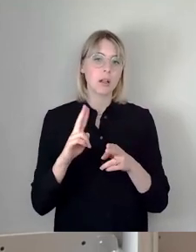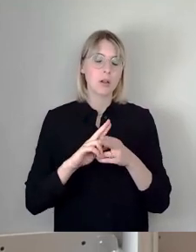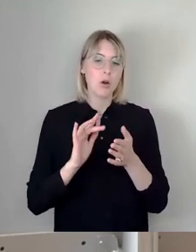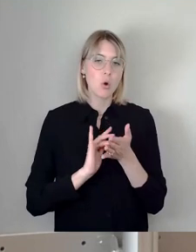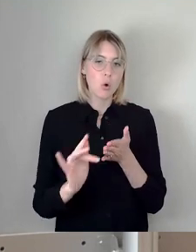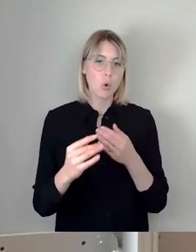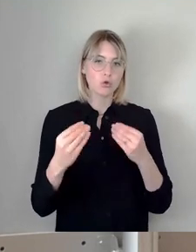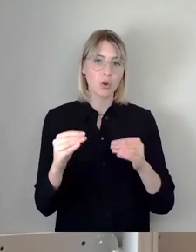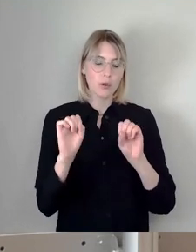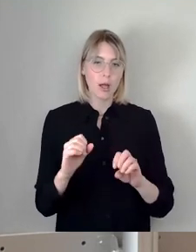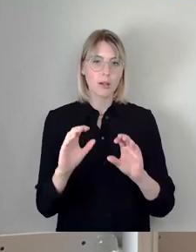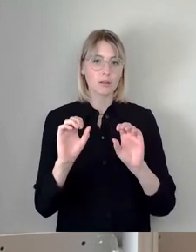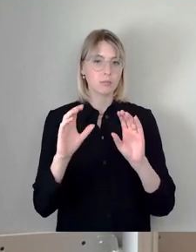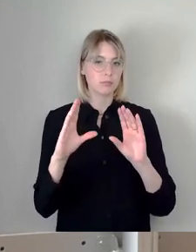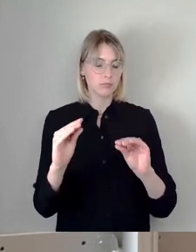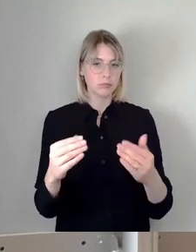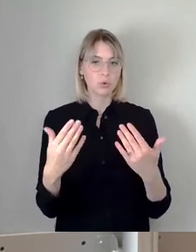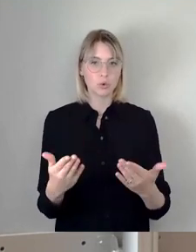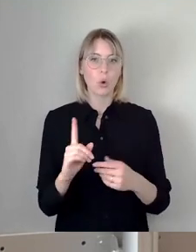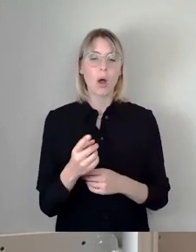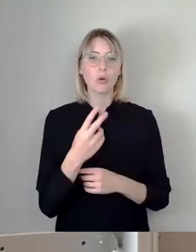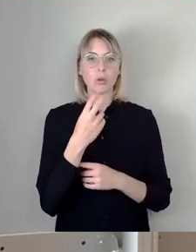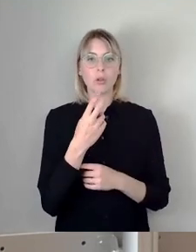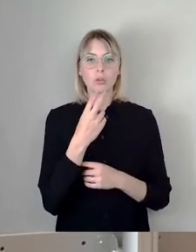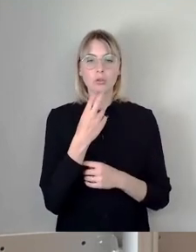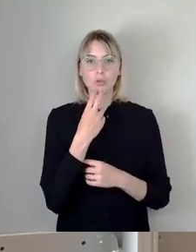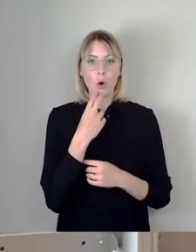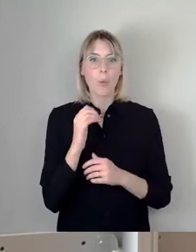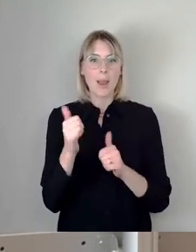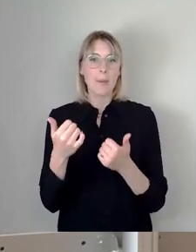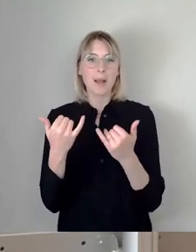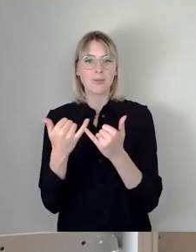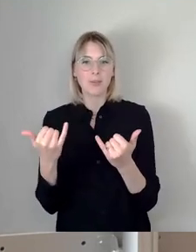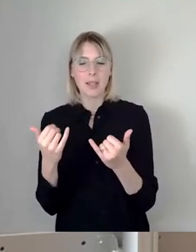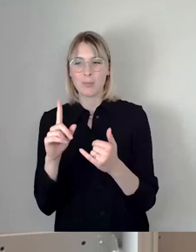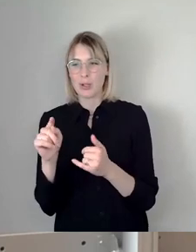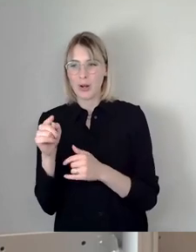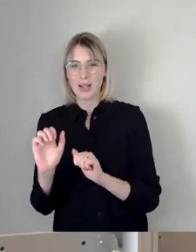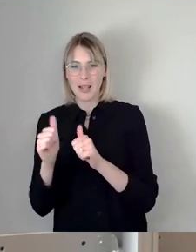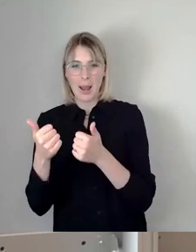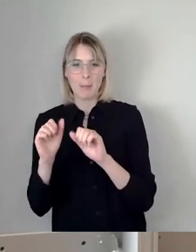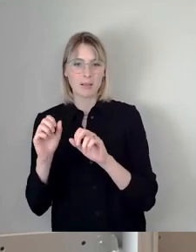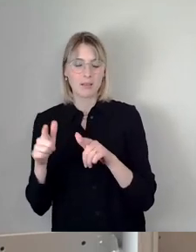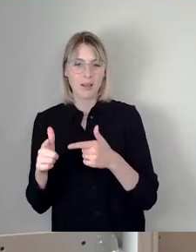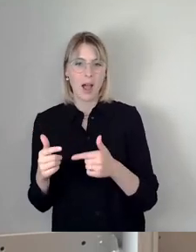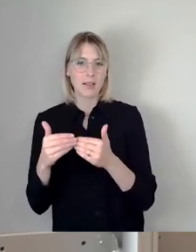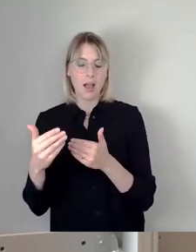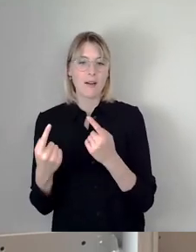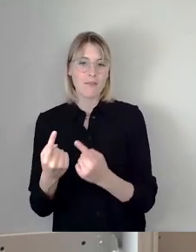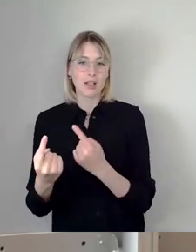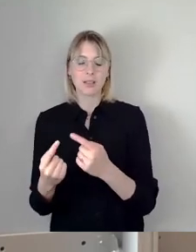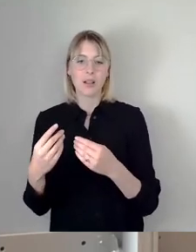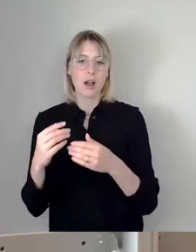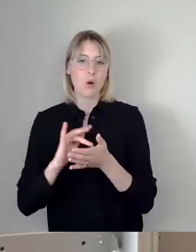Lehm. Da habe ich dann im Ausschuss gefragt, wo bauen Sie Lehm an? Das ist kein nachwachsender Rohstoff. Ich brauche für Lehm Gruben, genauso wie für